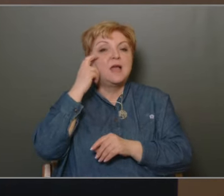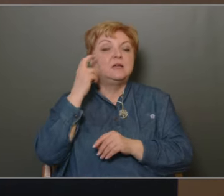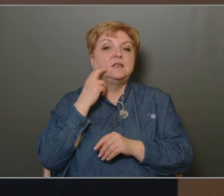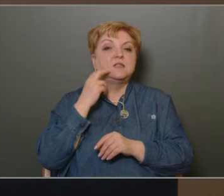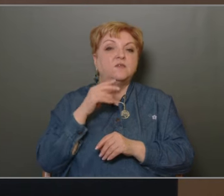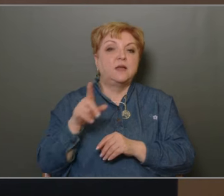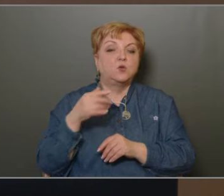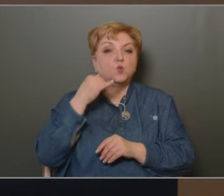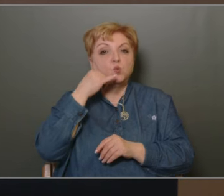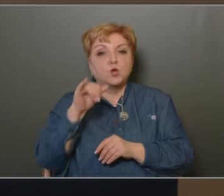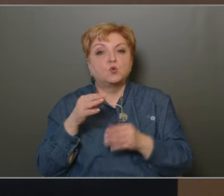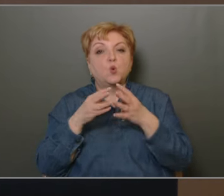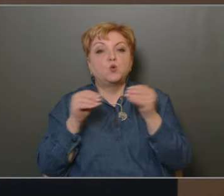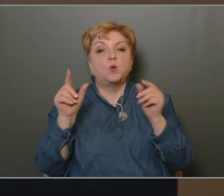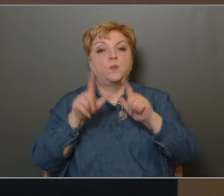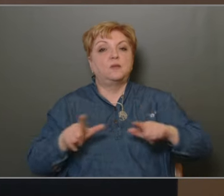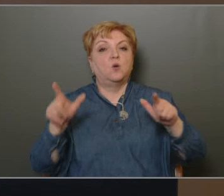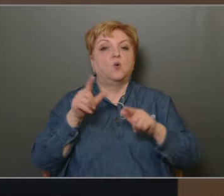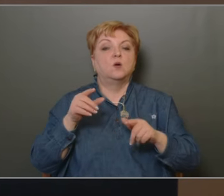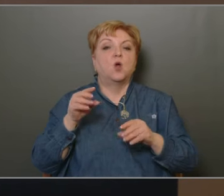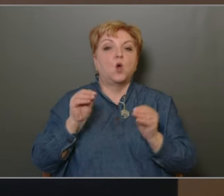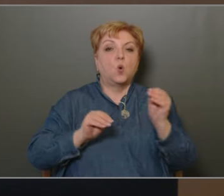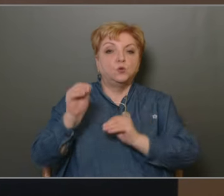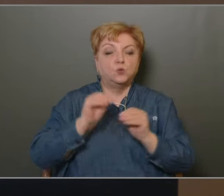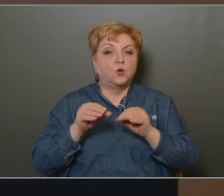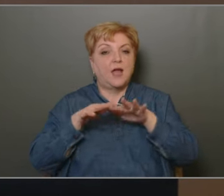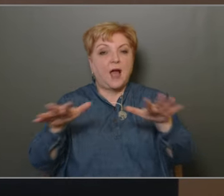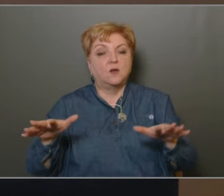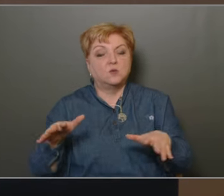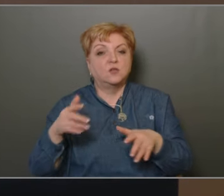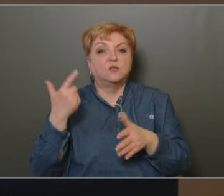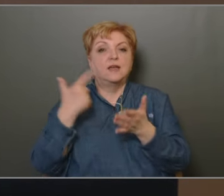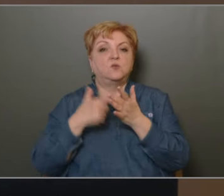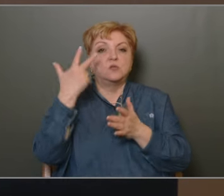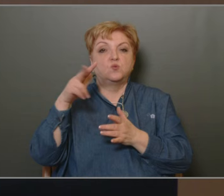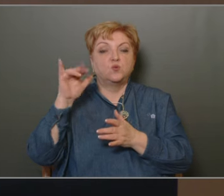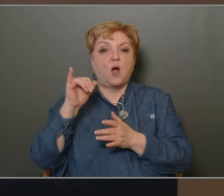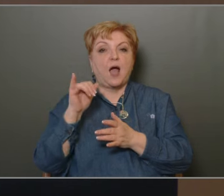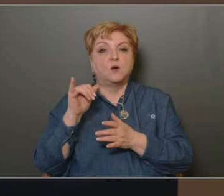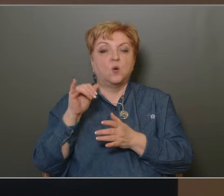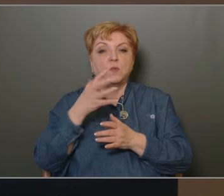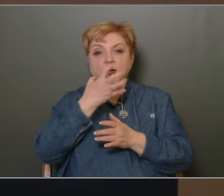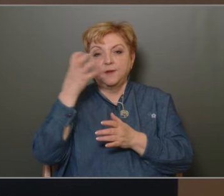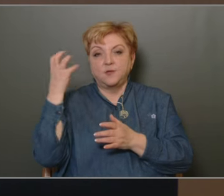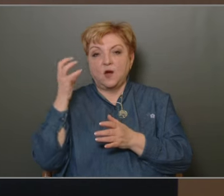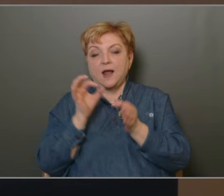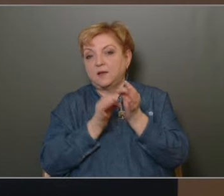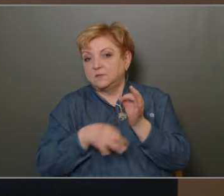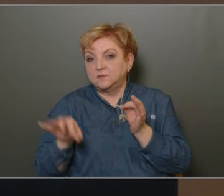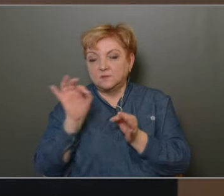intézmény utazó gyógypedagógiai konduktori hálózata, 2023 nyarán teljes egészében áll